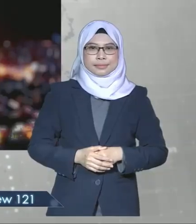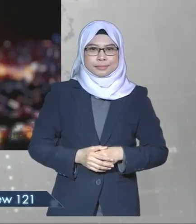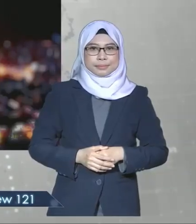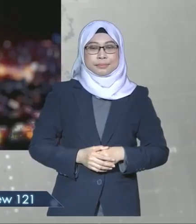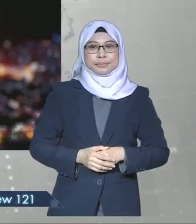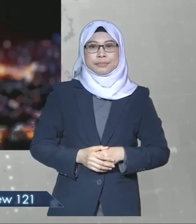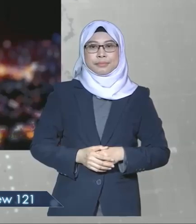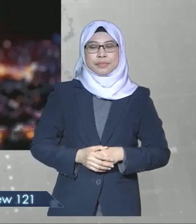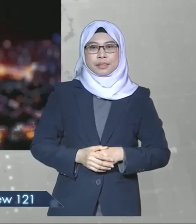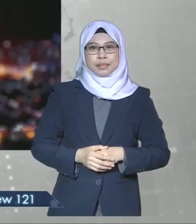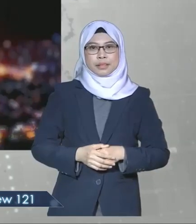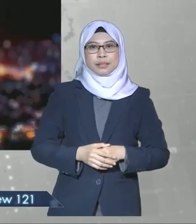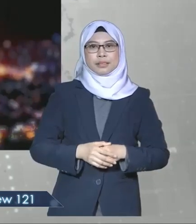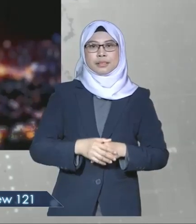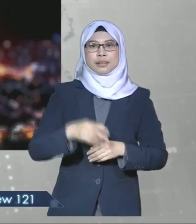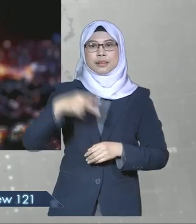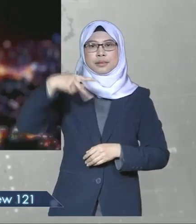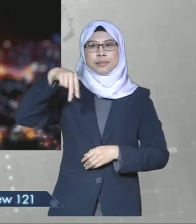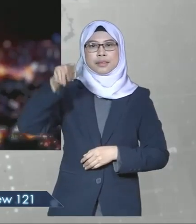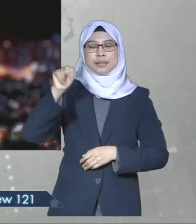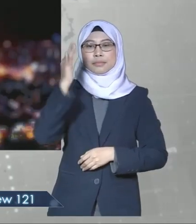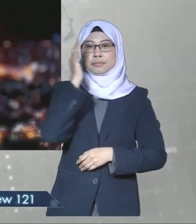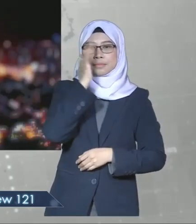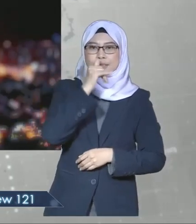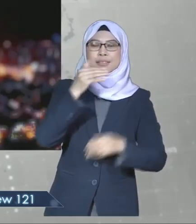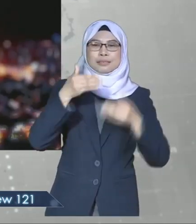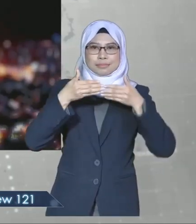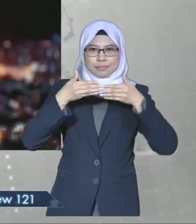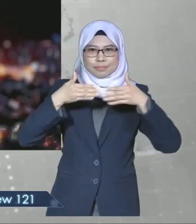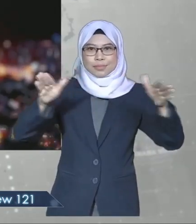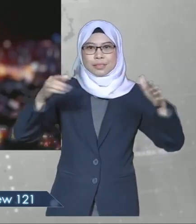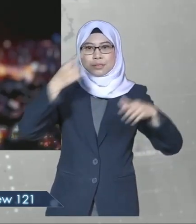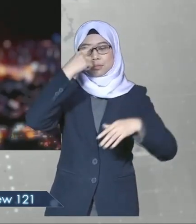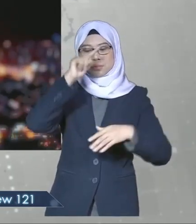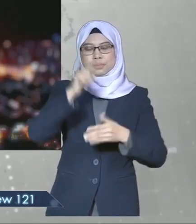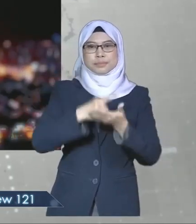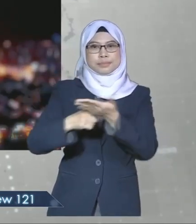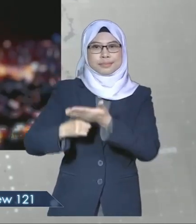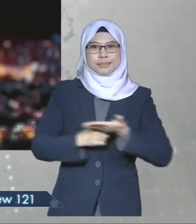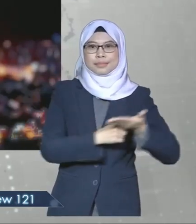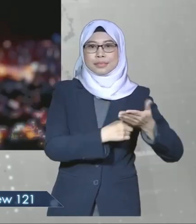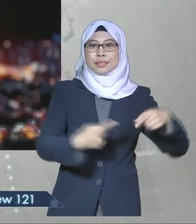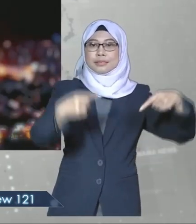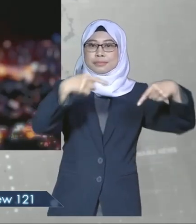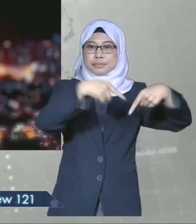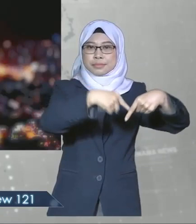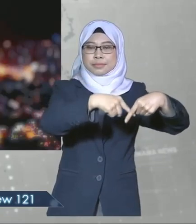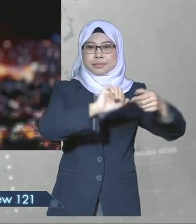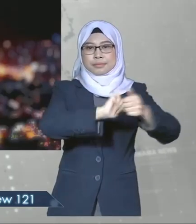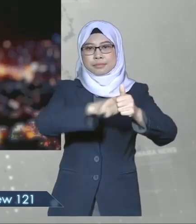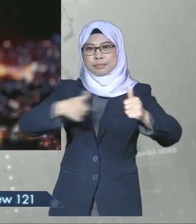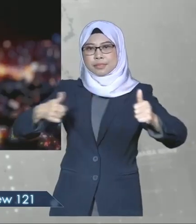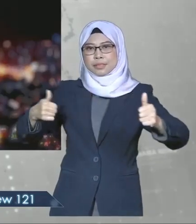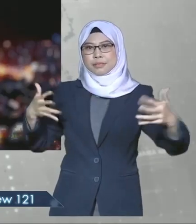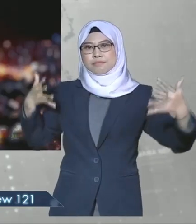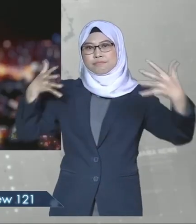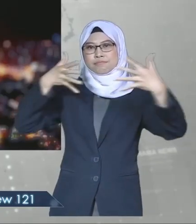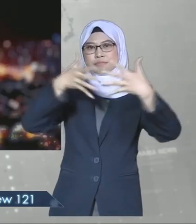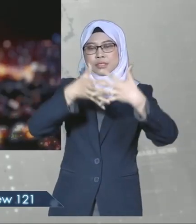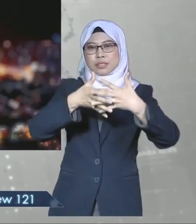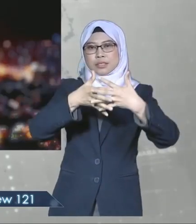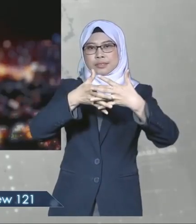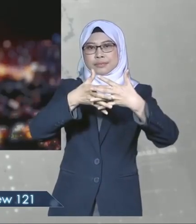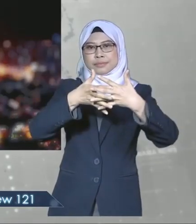Dalam pada itu, Perikatan Nasional Melaka terbuka untuk berunding dengan UMNO bagi mengelakkan pertembungan tiga